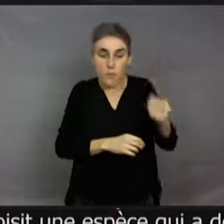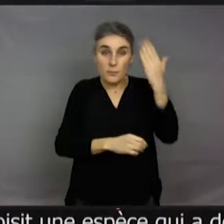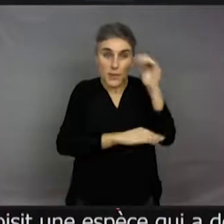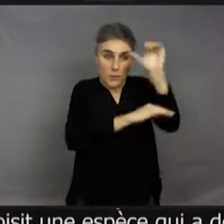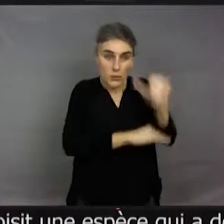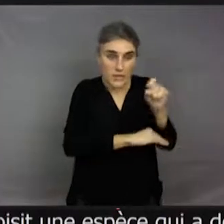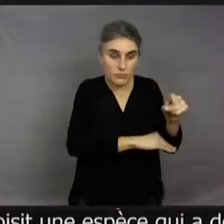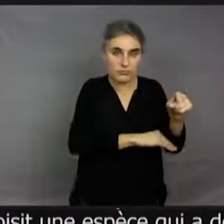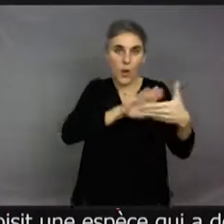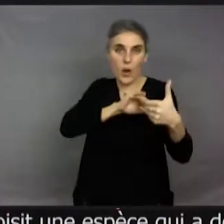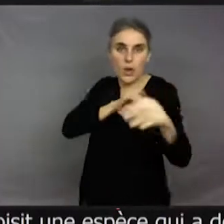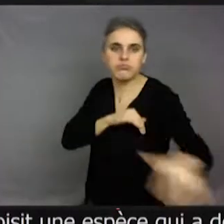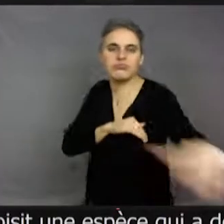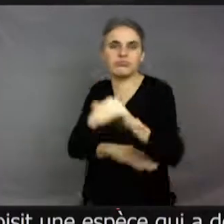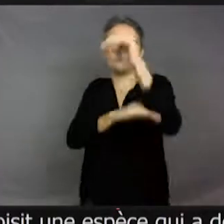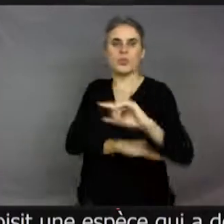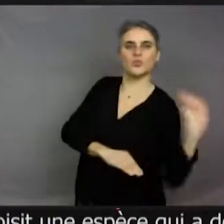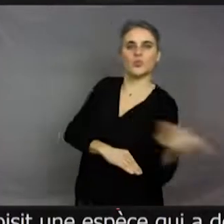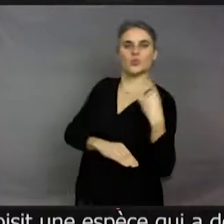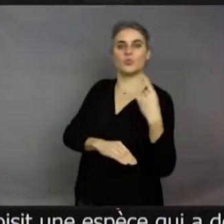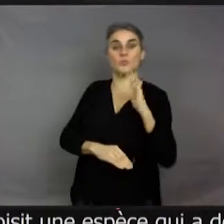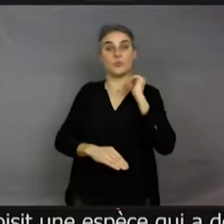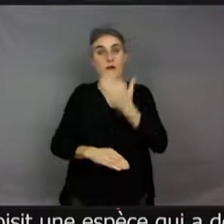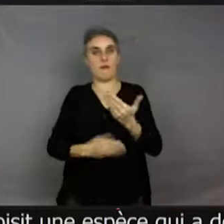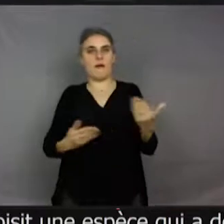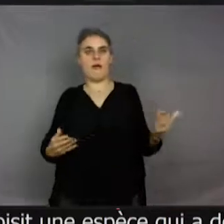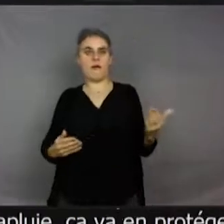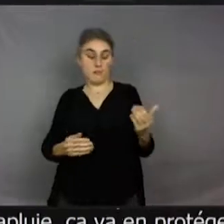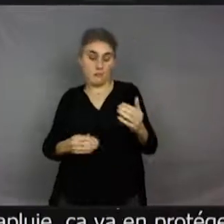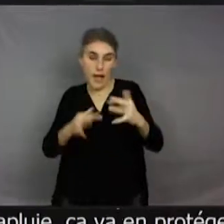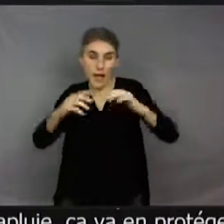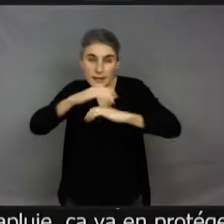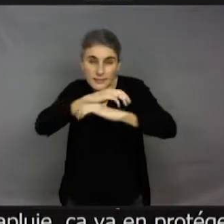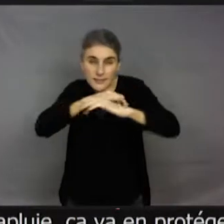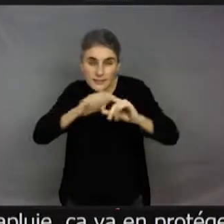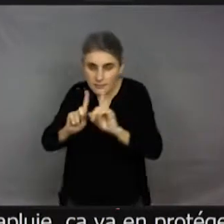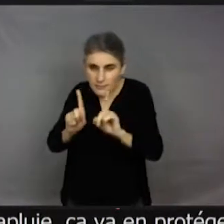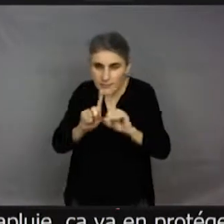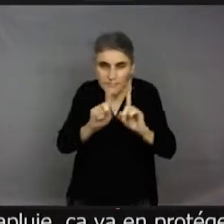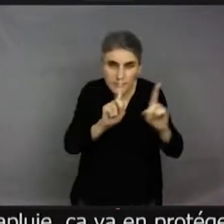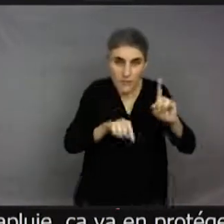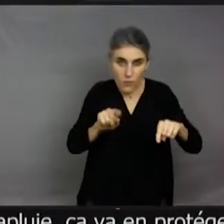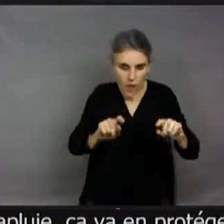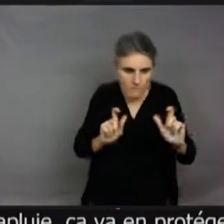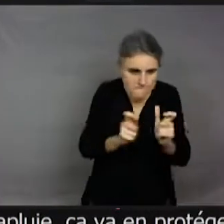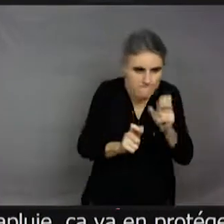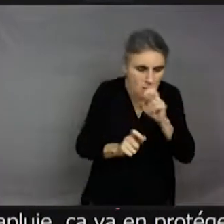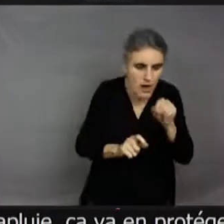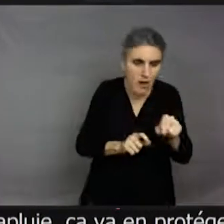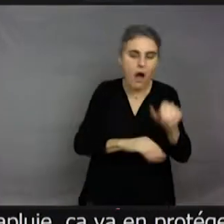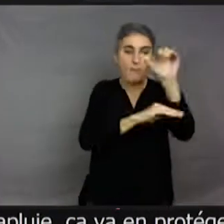vivent dans ce biotope. Donc, les entomologistes cherchent, parce qu'il y a tellement de sortes d'insectes, cherchent des espèces parapluies. Alors, je continue